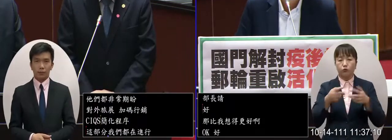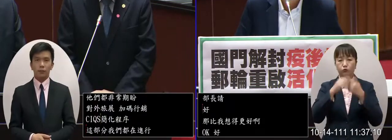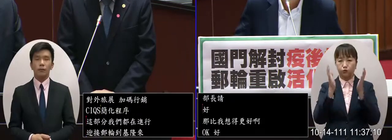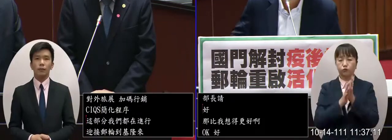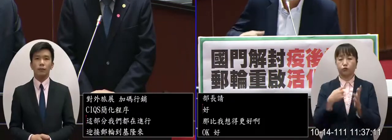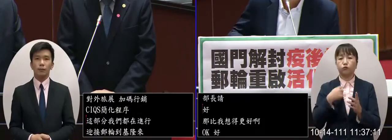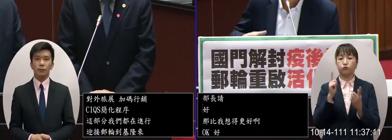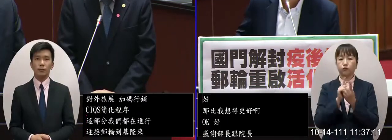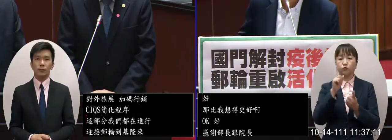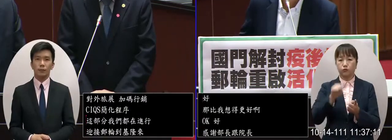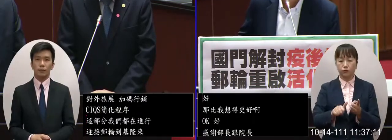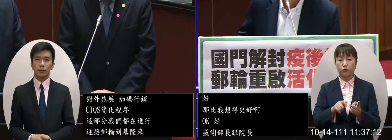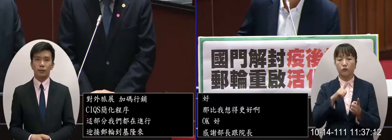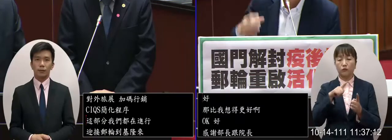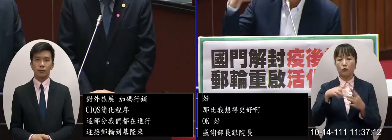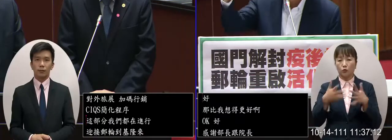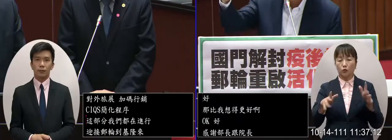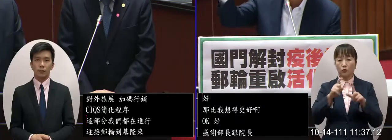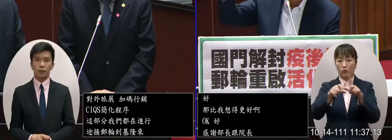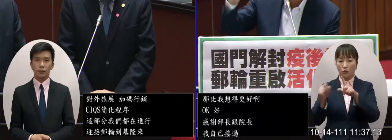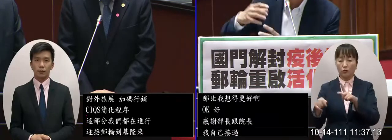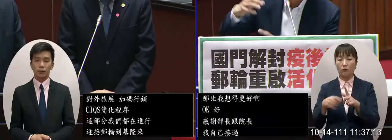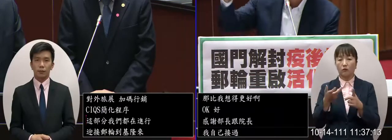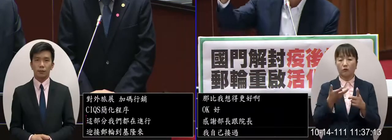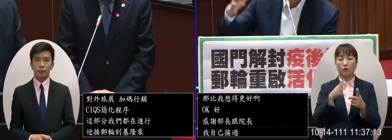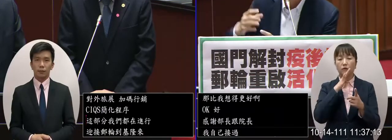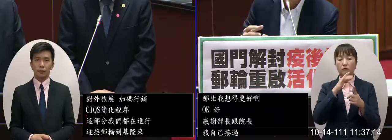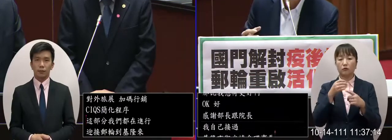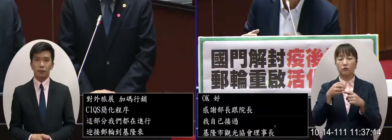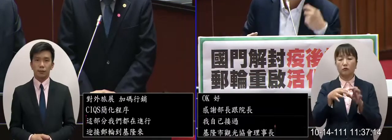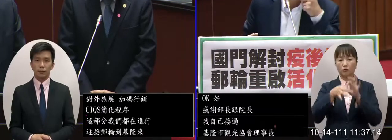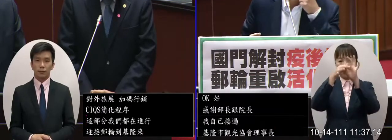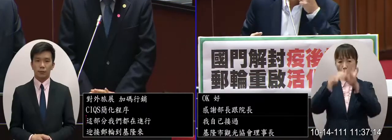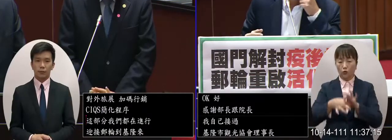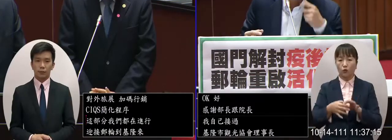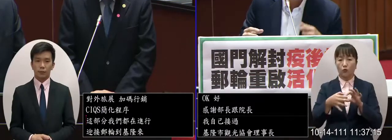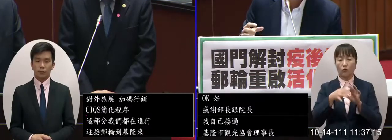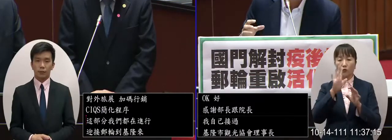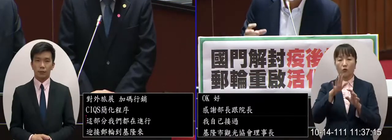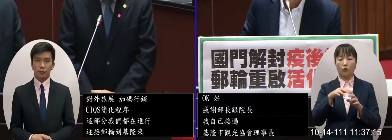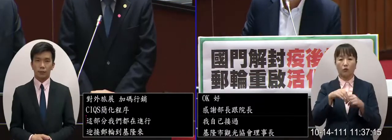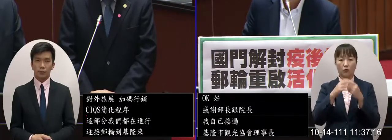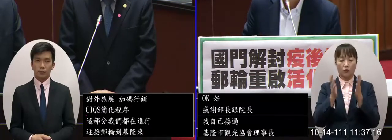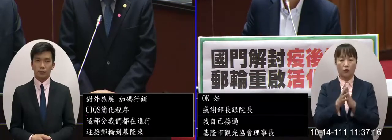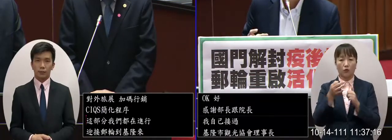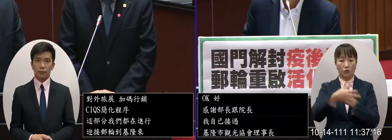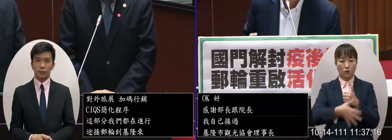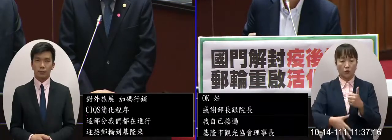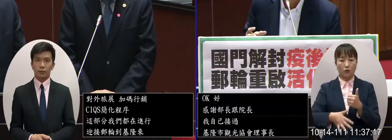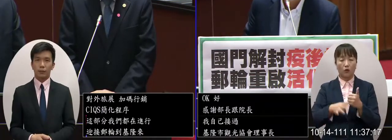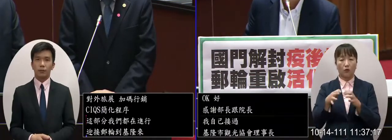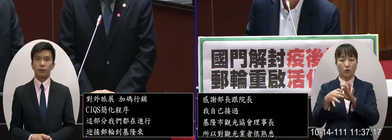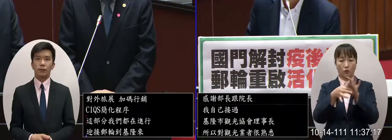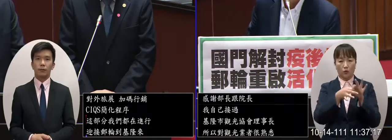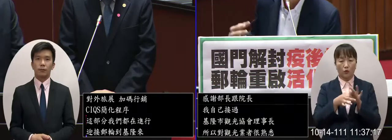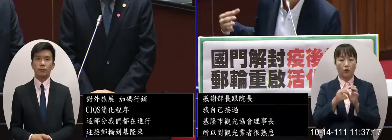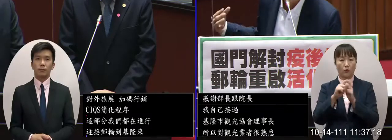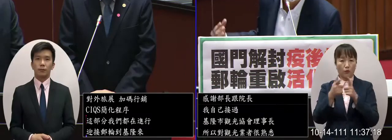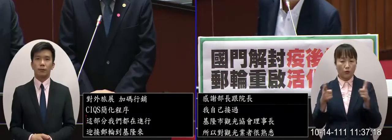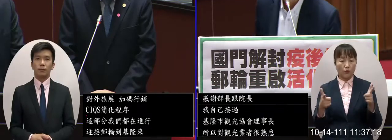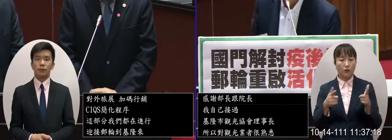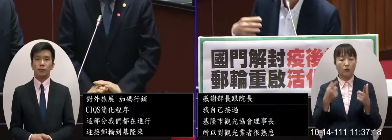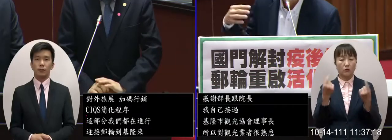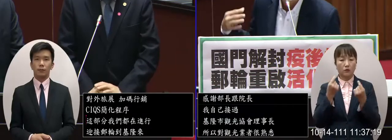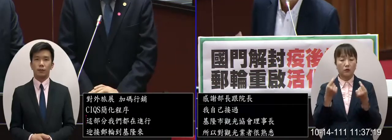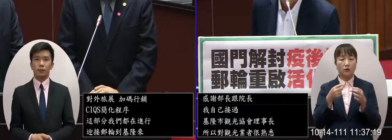那其實很多在地的業者其實跟大的它就是一個上下游的關係那其實整個觀光真的會串連起許多的連